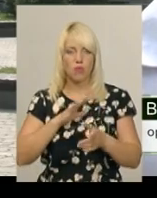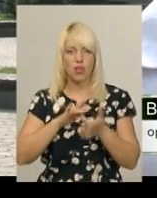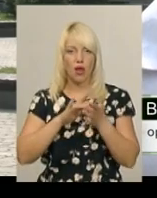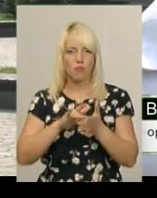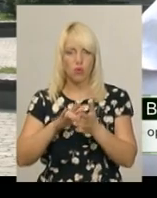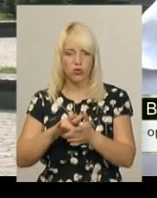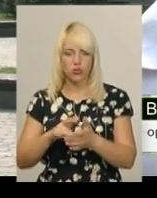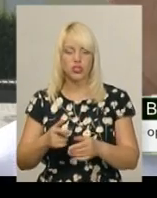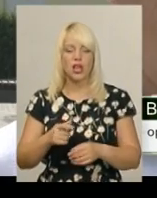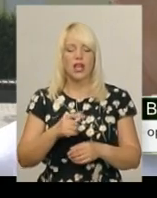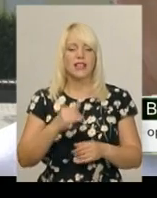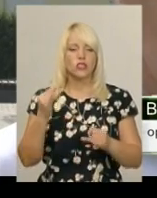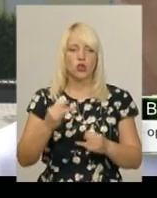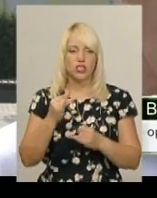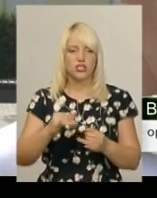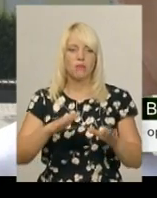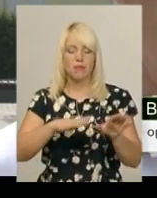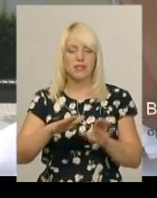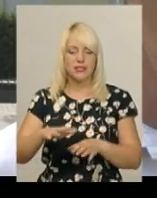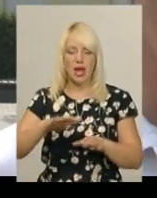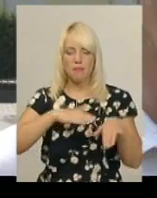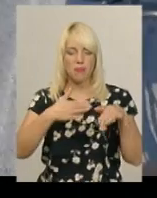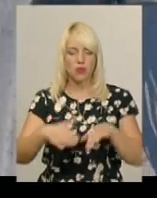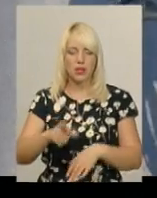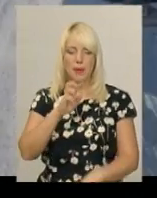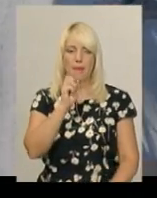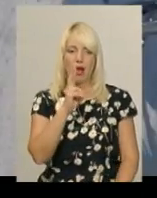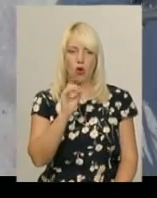місцями Пуділля. Бакота, Кам'янець-Пудільський, Хотин.